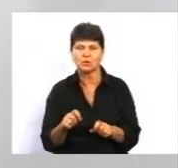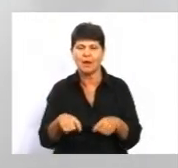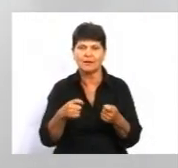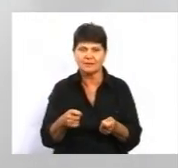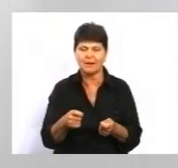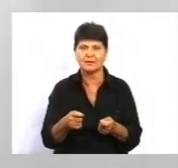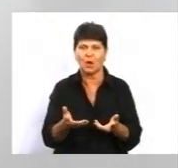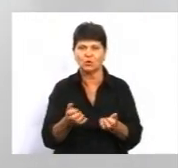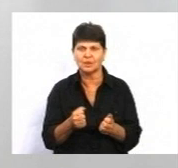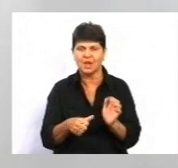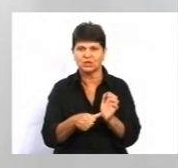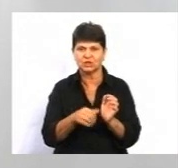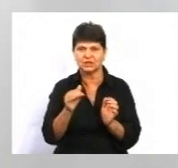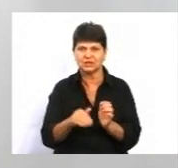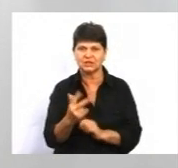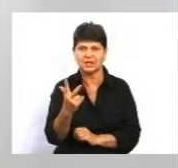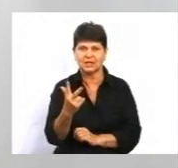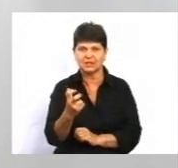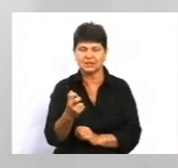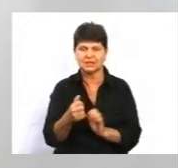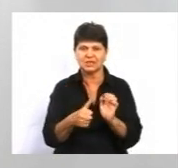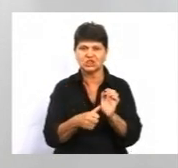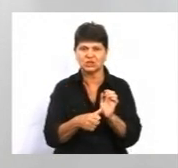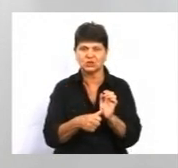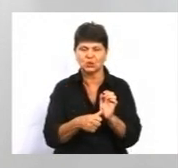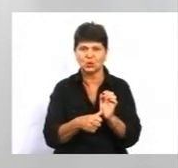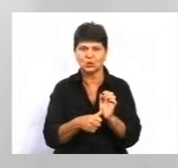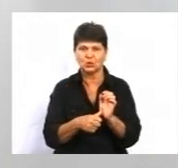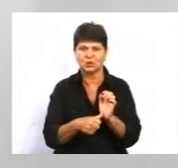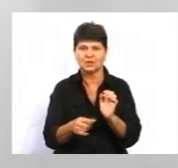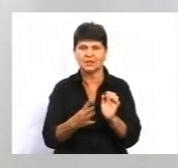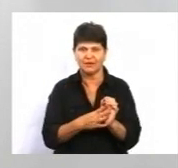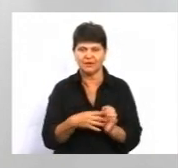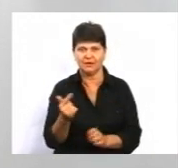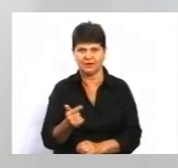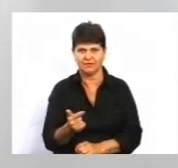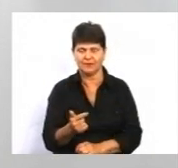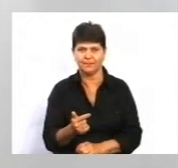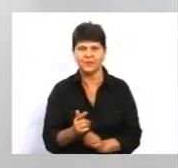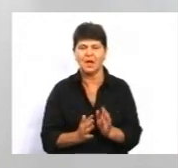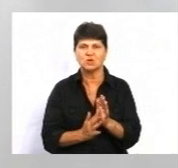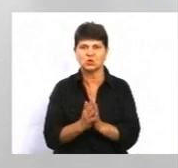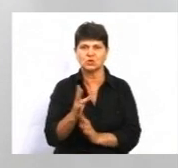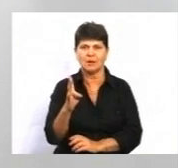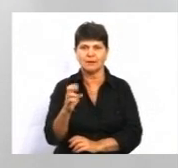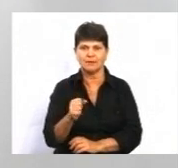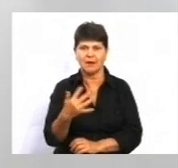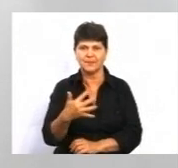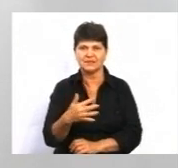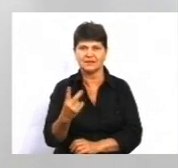отримуватиме 6 369 гривень. Тобто зростання на 52